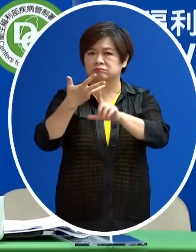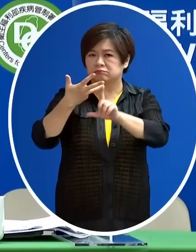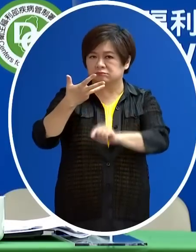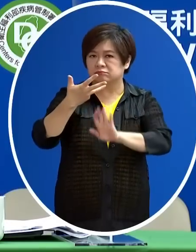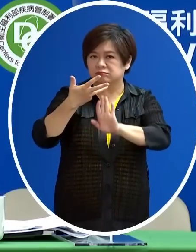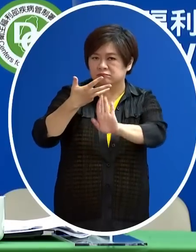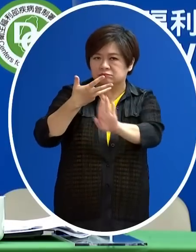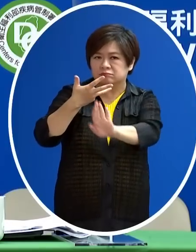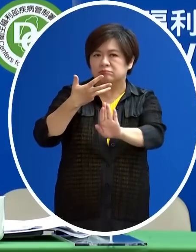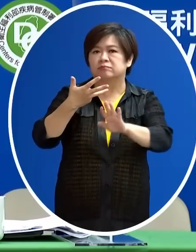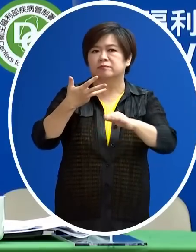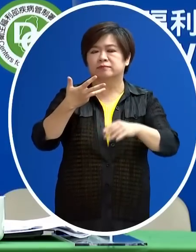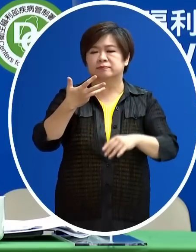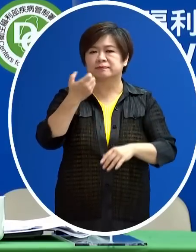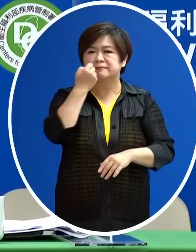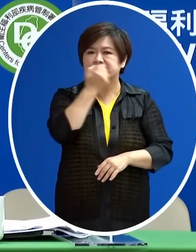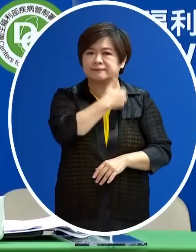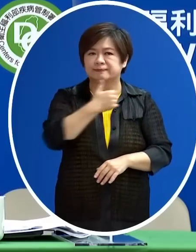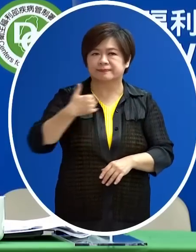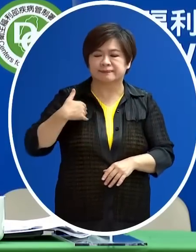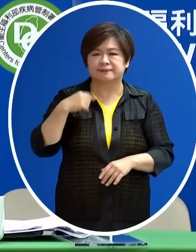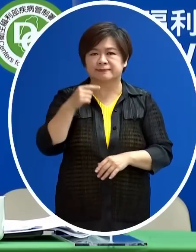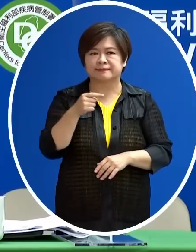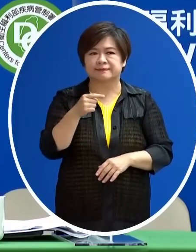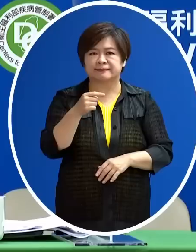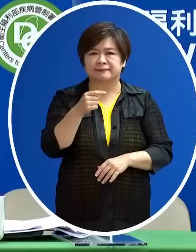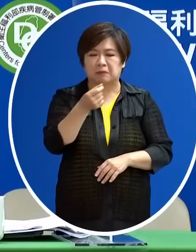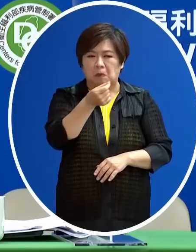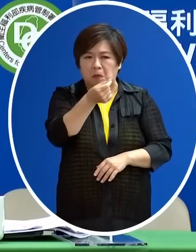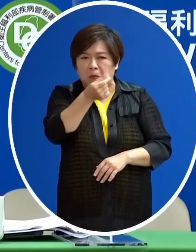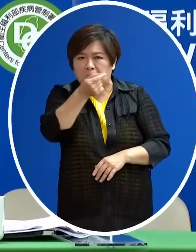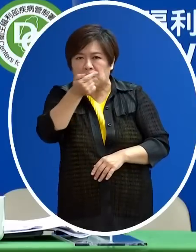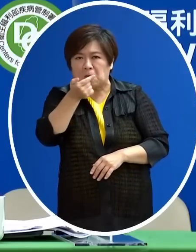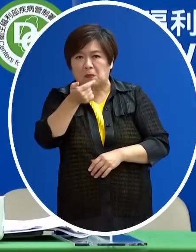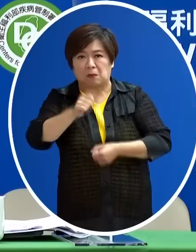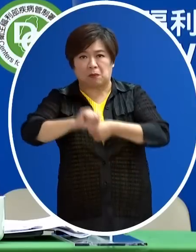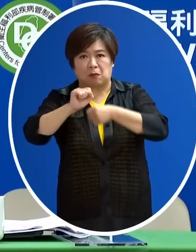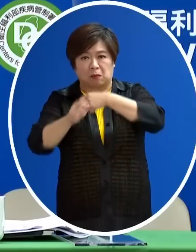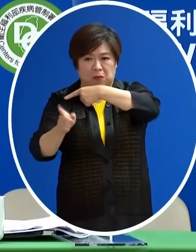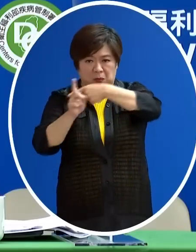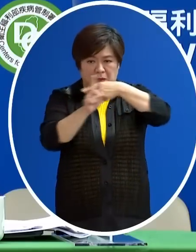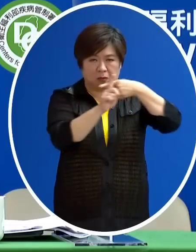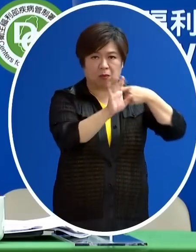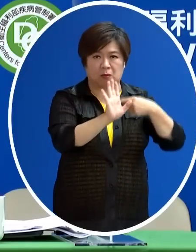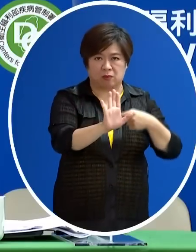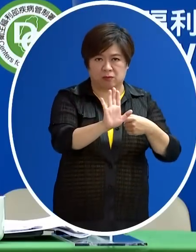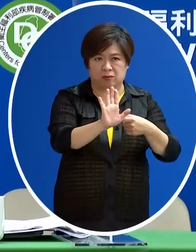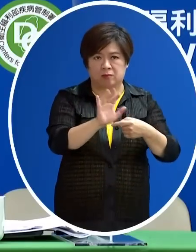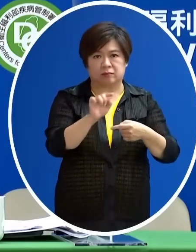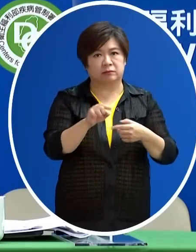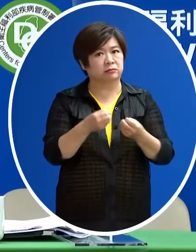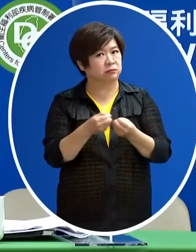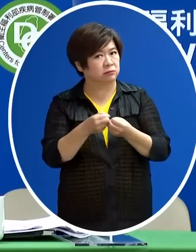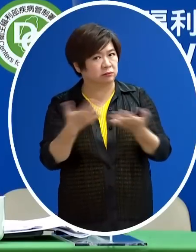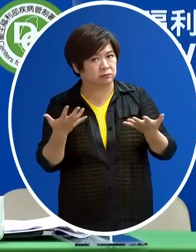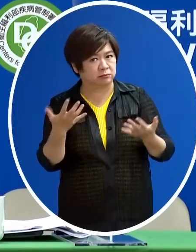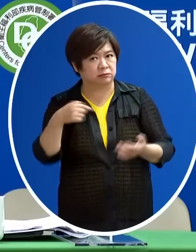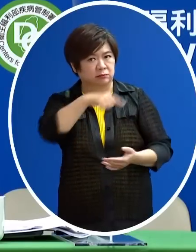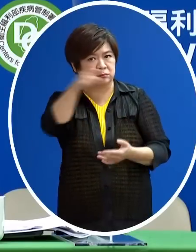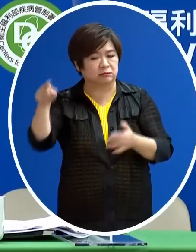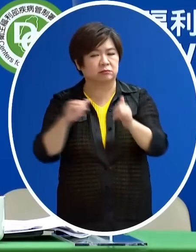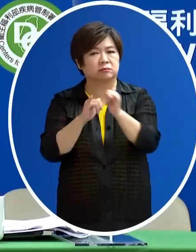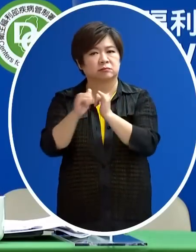會有 會有這個可能的稍微上揚了這個部分 那這個部分當然第一個就是民眾